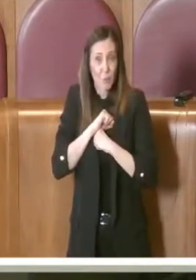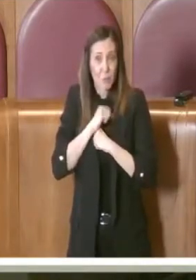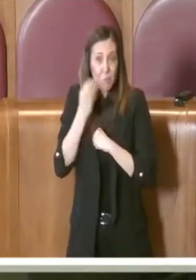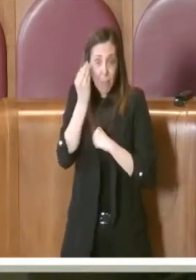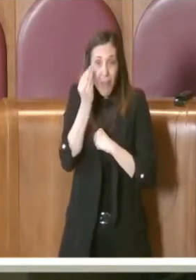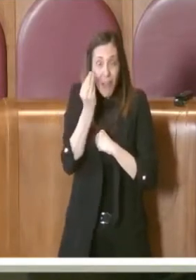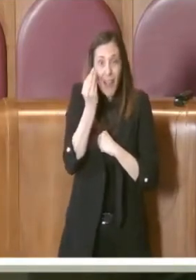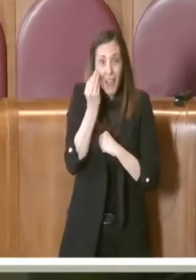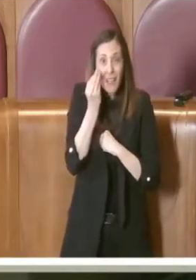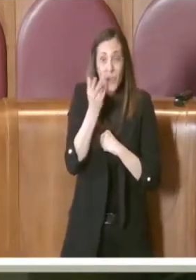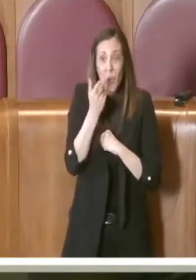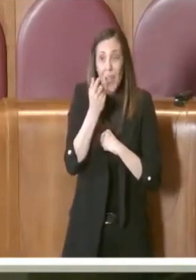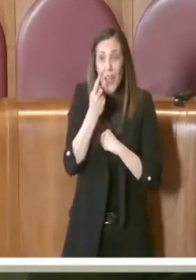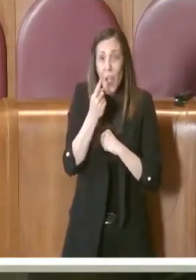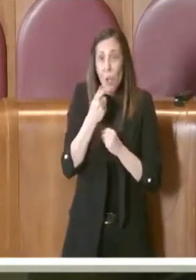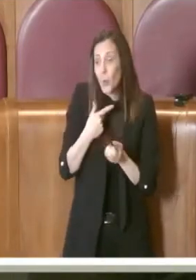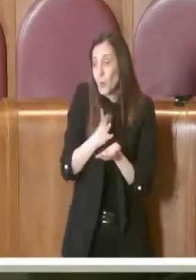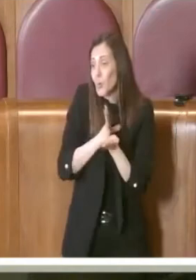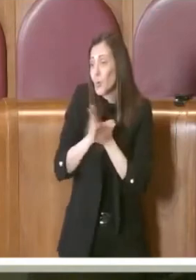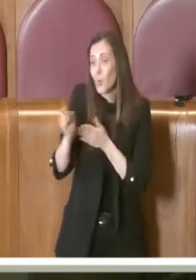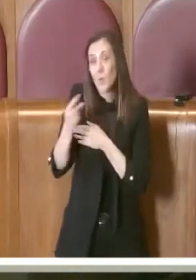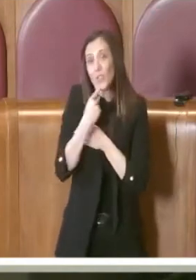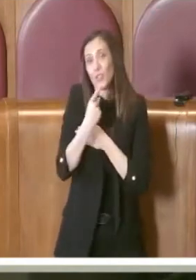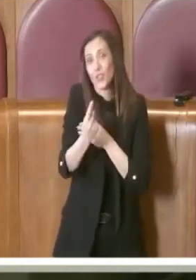cose. Non è tollerabile